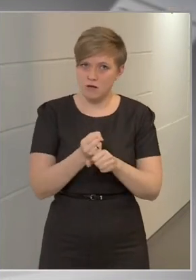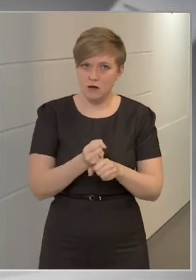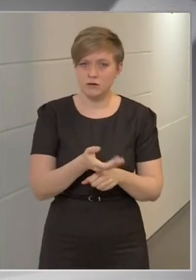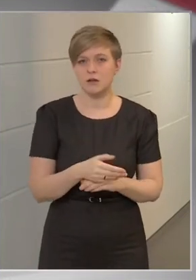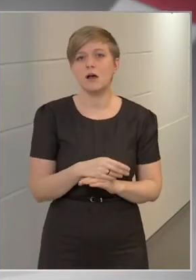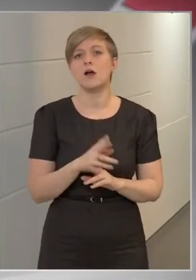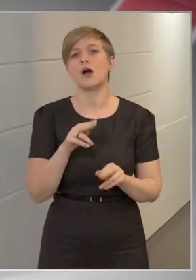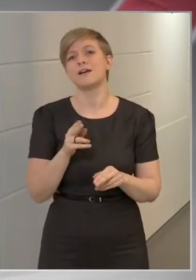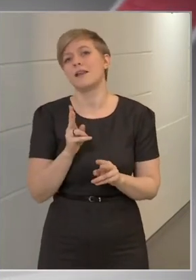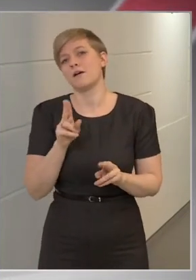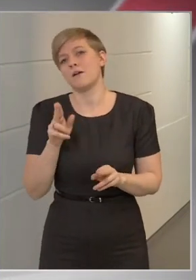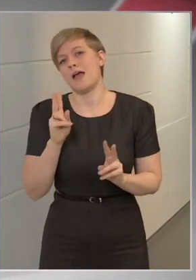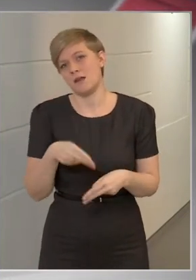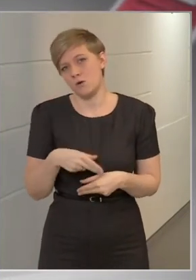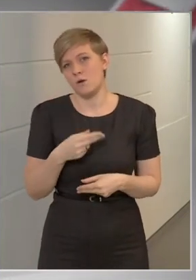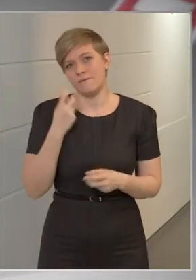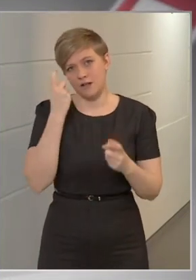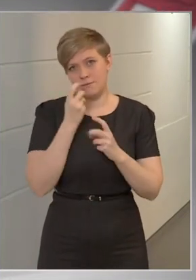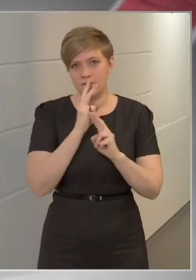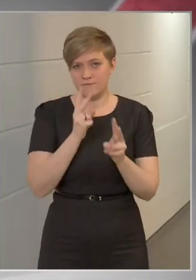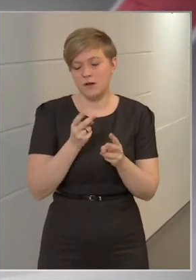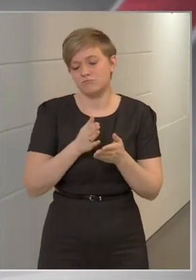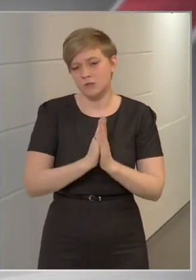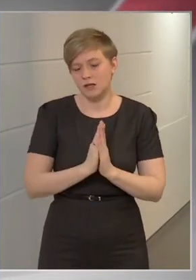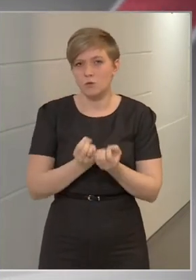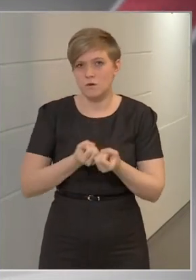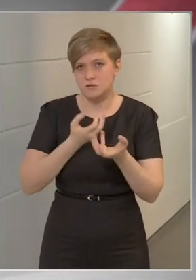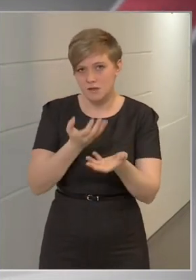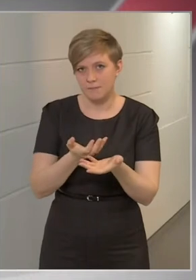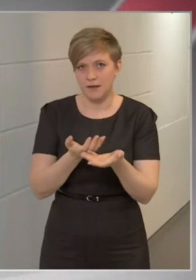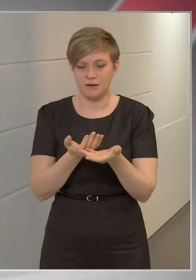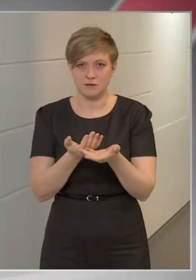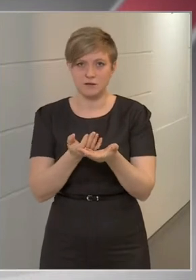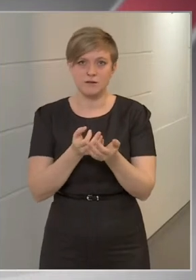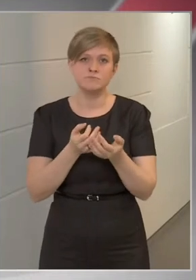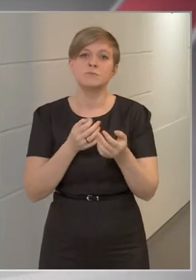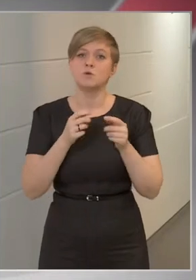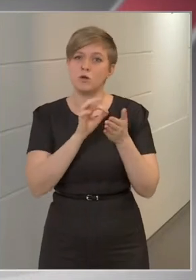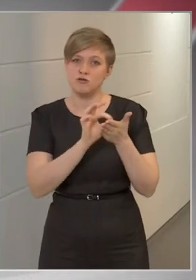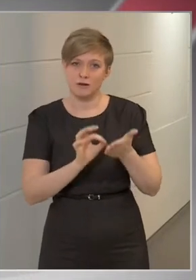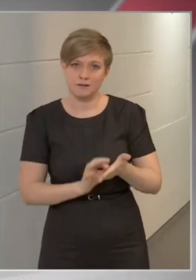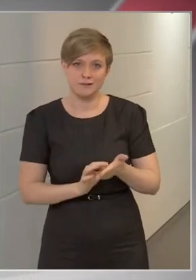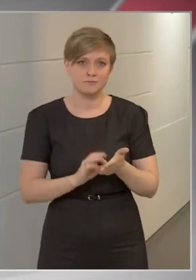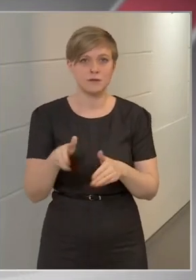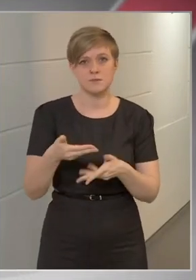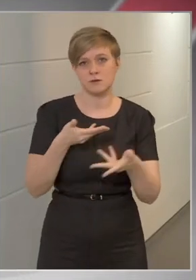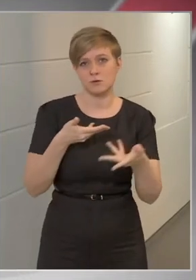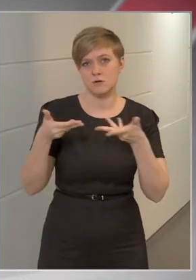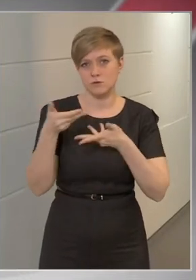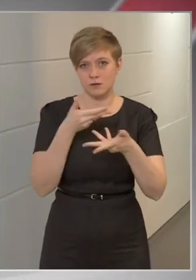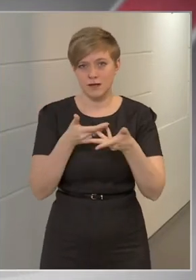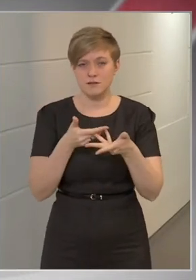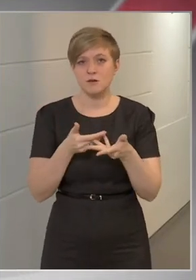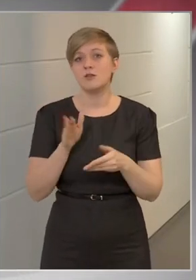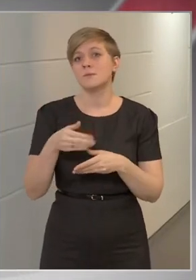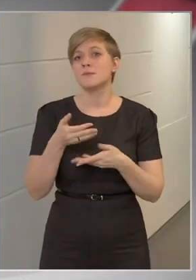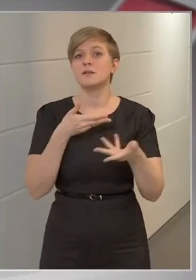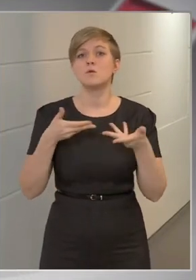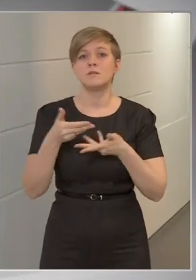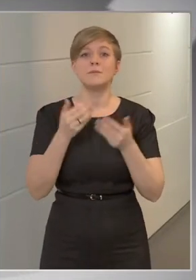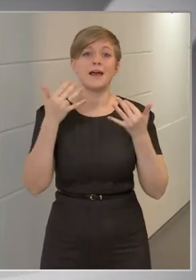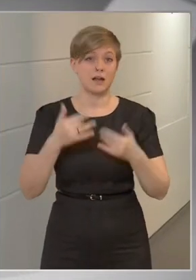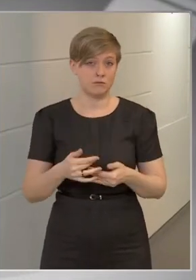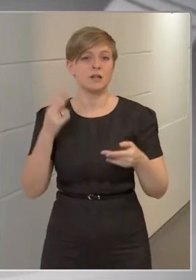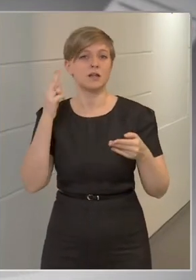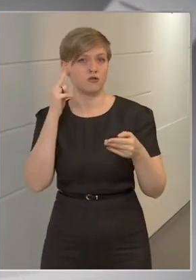erről véleménye van, azt arra kérjük, hogy osszamegvelünk a véleményét, töltse ki a nemzeti konzultációt, és a nemzeti konzultáció eredmények